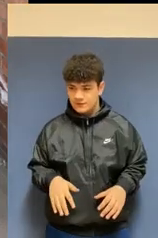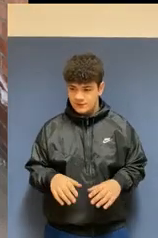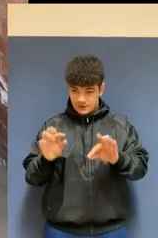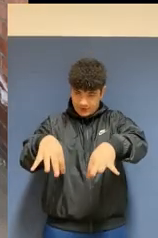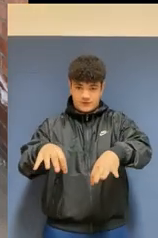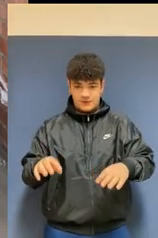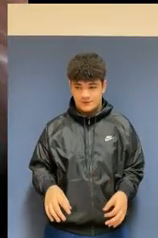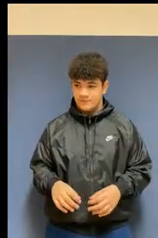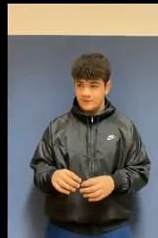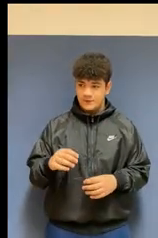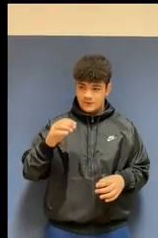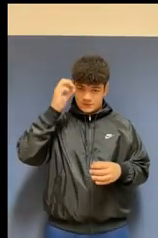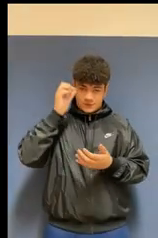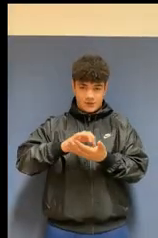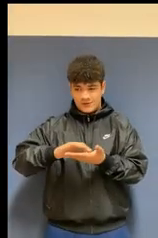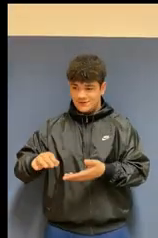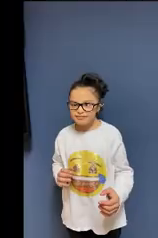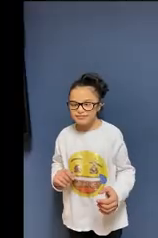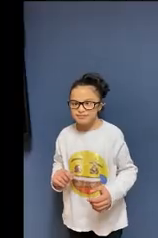alla scuola.